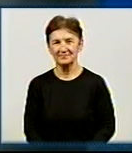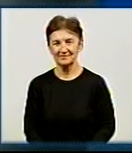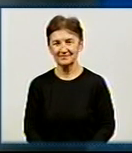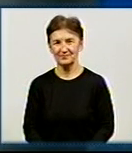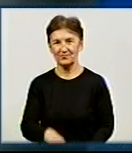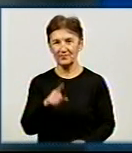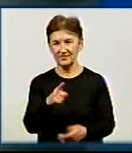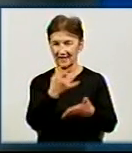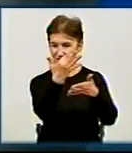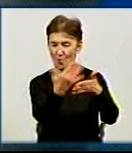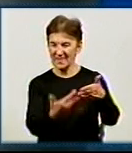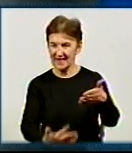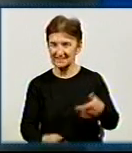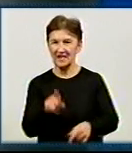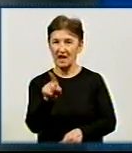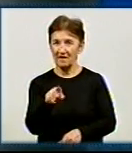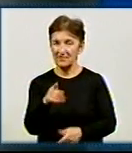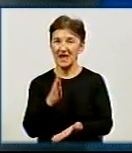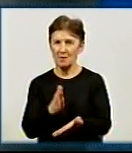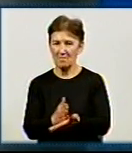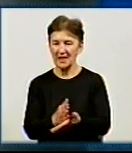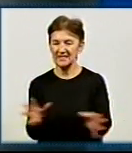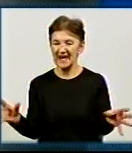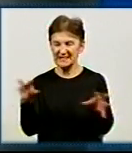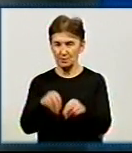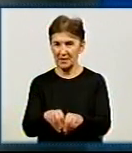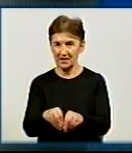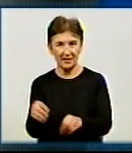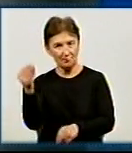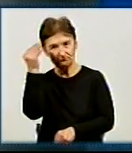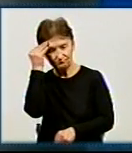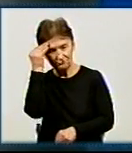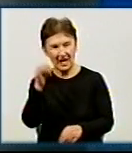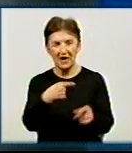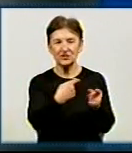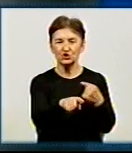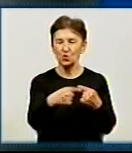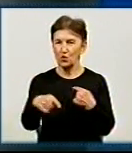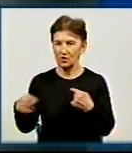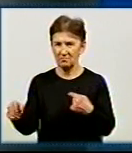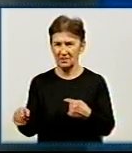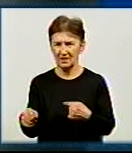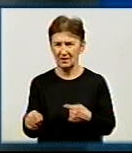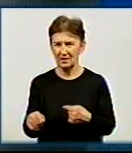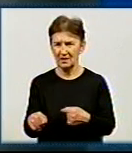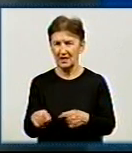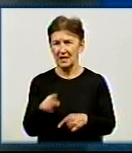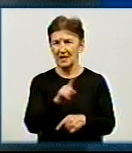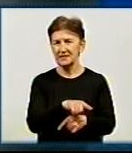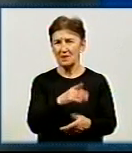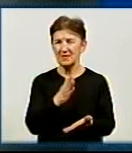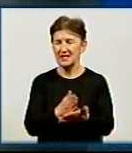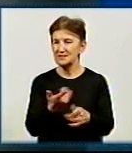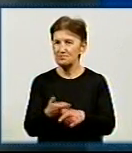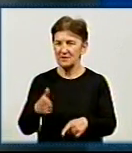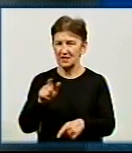Номінації. Принаймні, тут ви маєте спільні погляди з іншими організаторами подібних конкурсів? Ні, там більше номінацій. Розумієте,